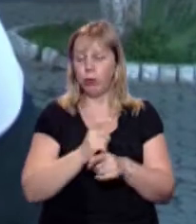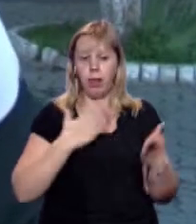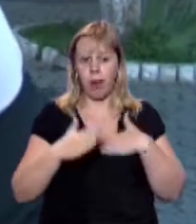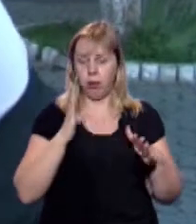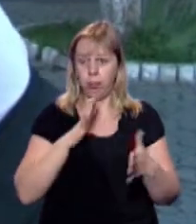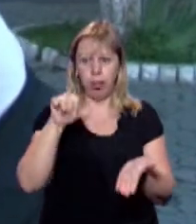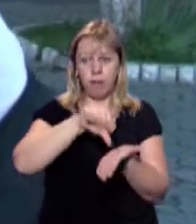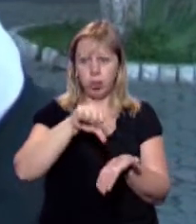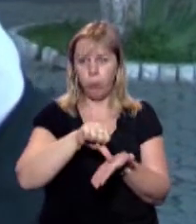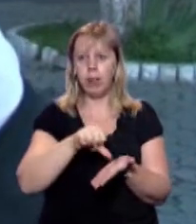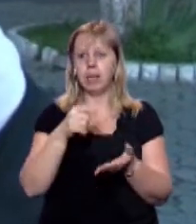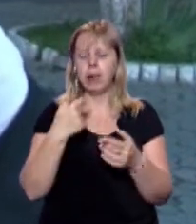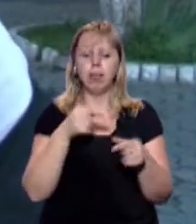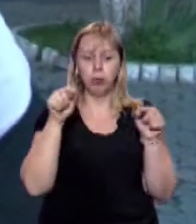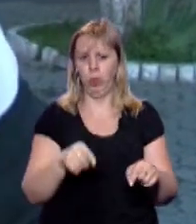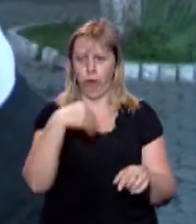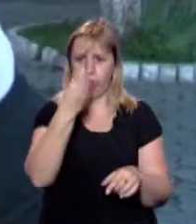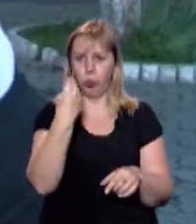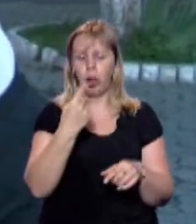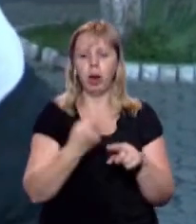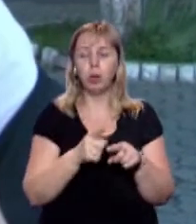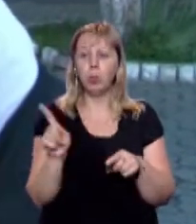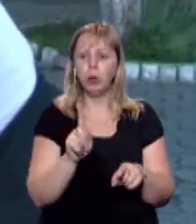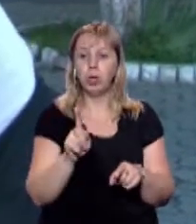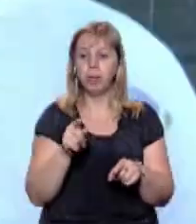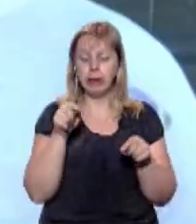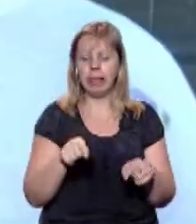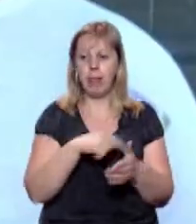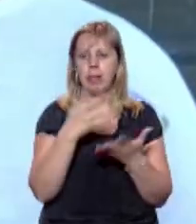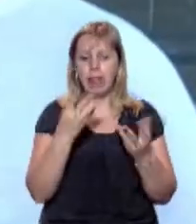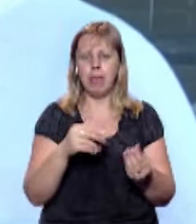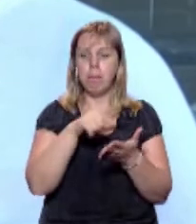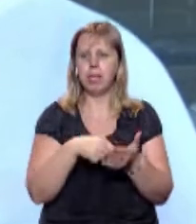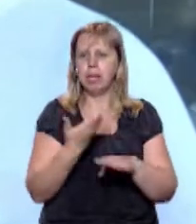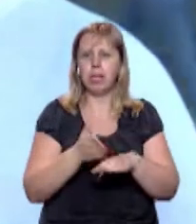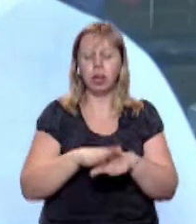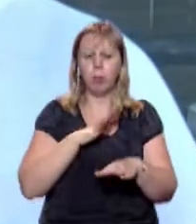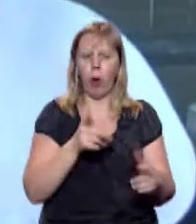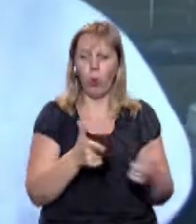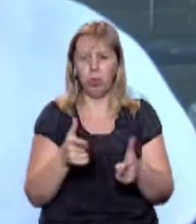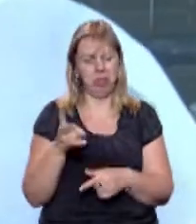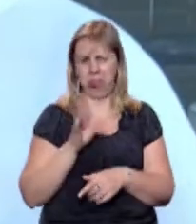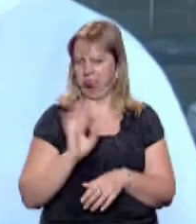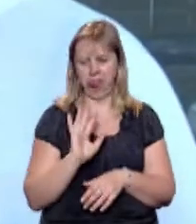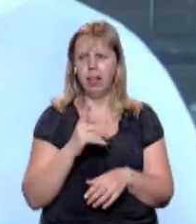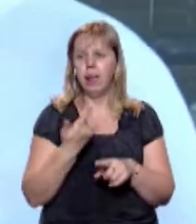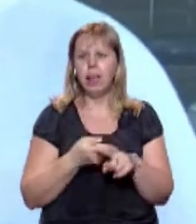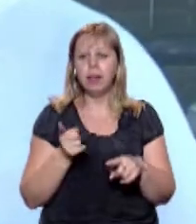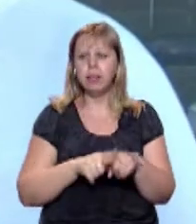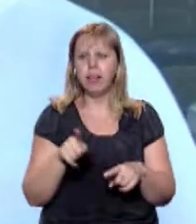виступати саме в Ужгороді, тому що День міста. Чи чашко було готуватися? Ні. Все